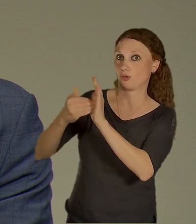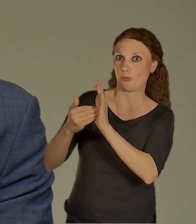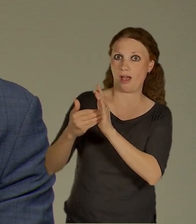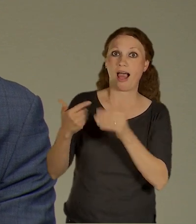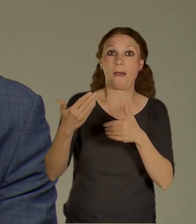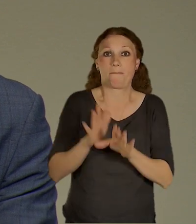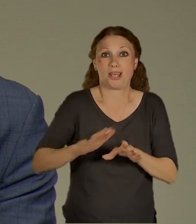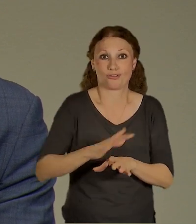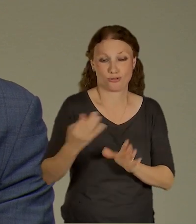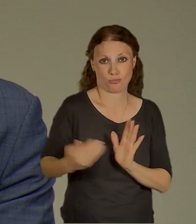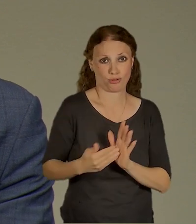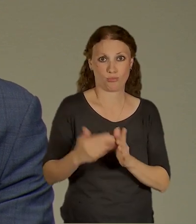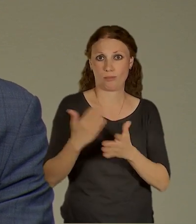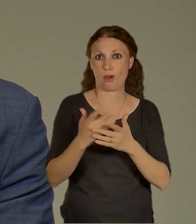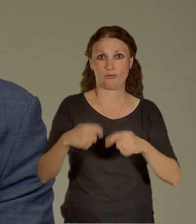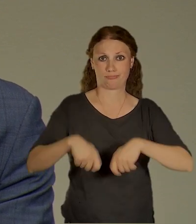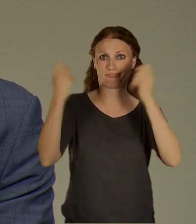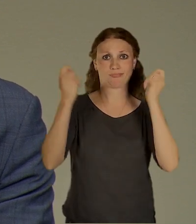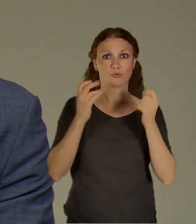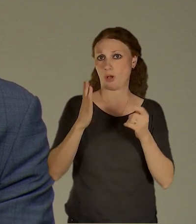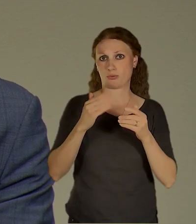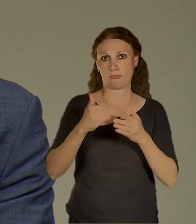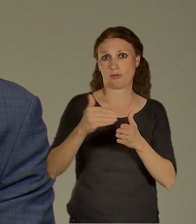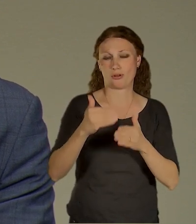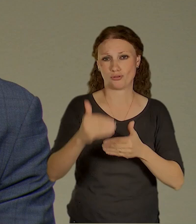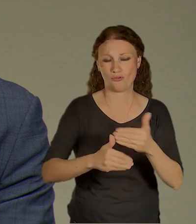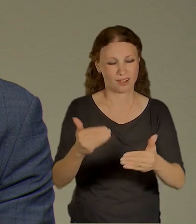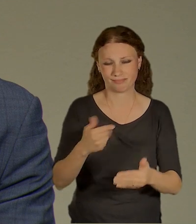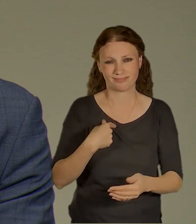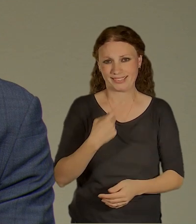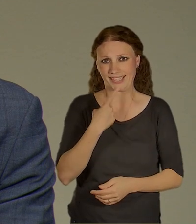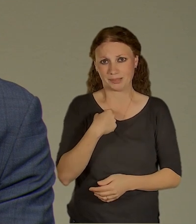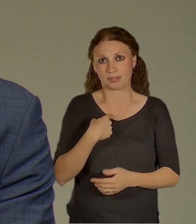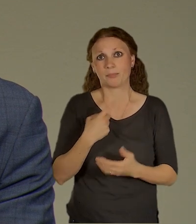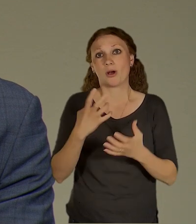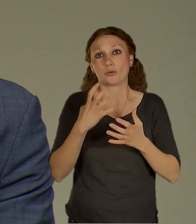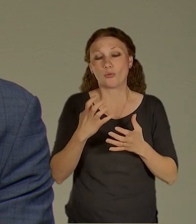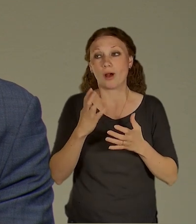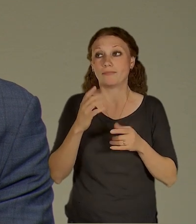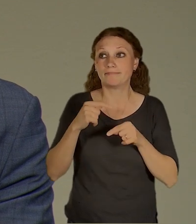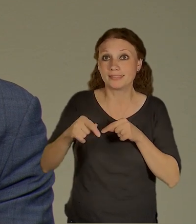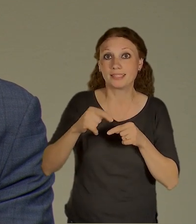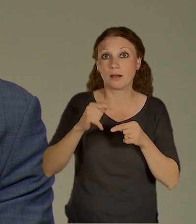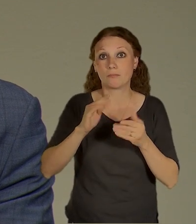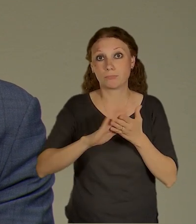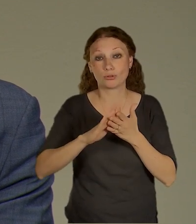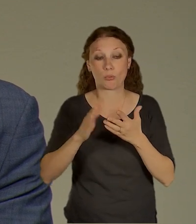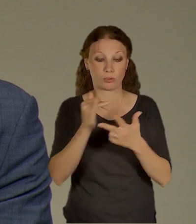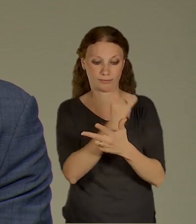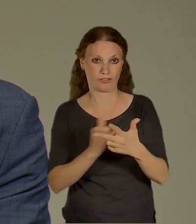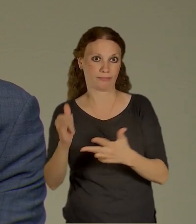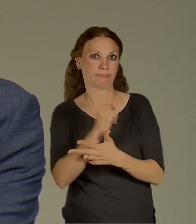potřebujeme my. Tak já předpokládám, že brzo bude rozhodnuto o té finální variantě.